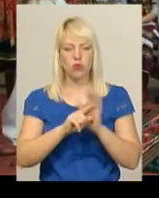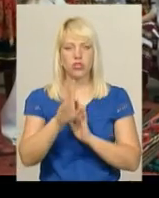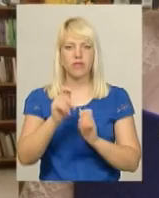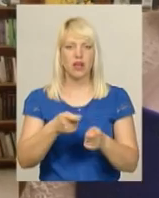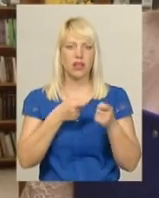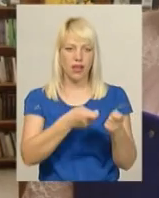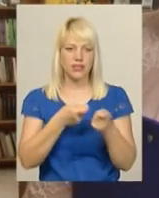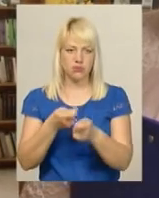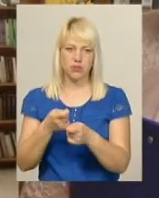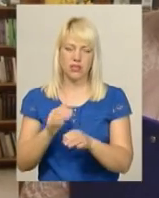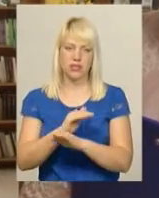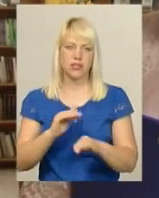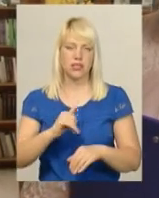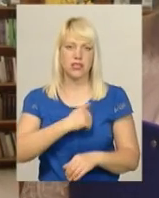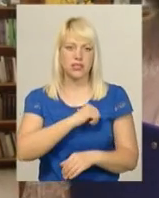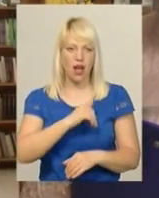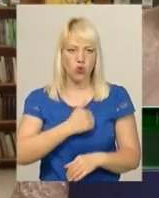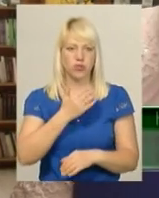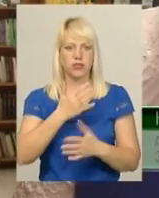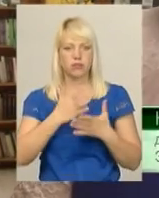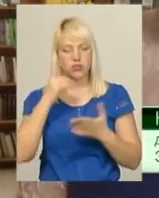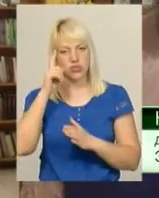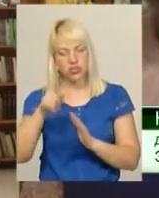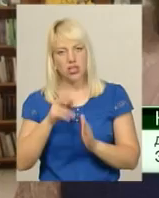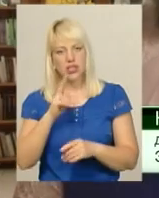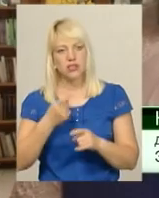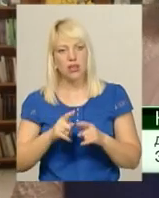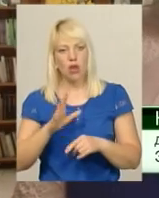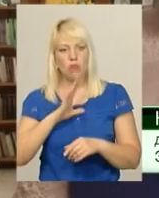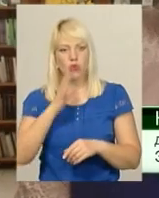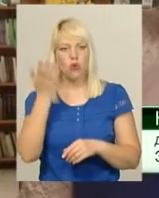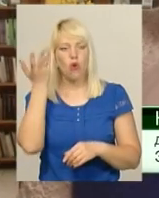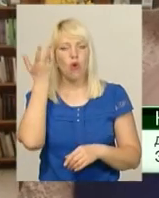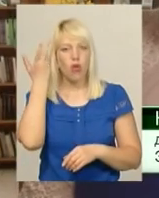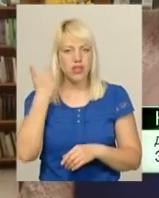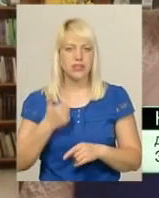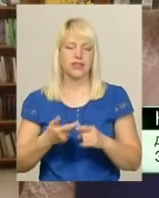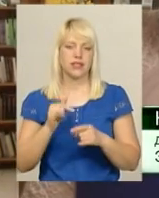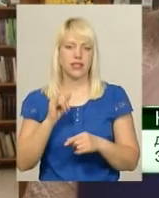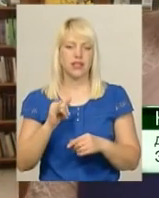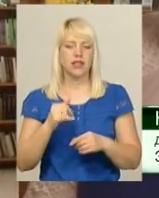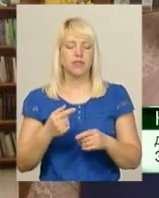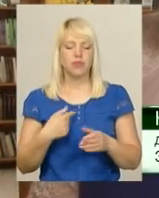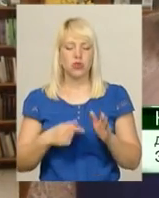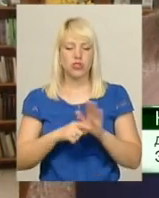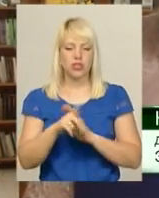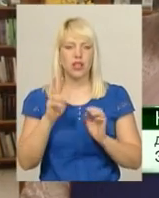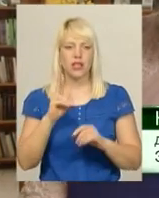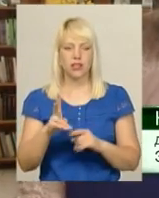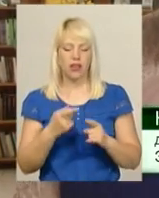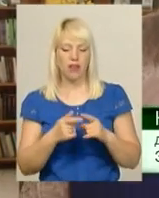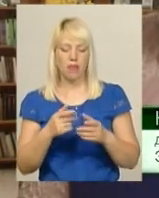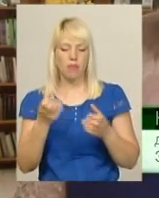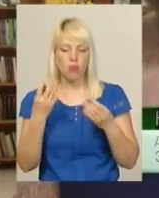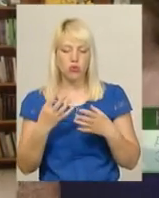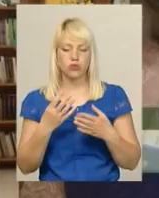експедиція. «Діти захотіли самі більше дізнатися, як було колись, і ми організували спочатку, це починалося як фольклорна експедиція, збір